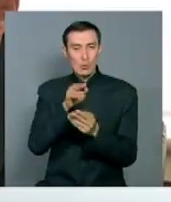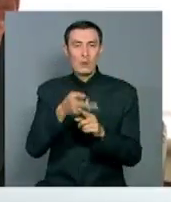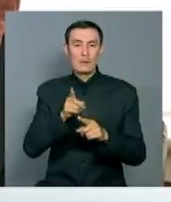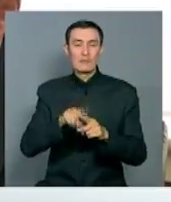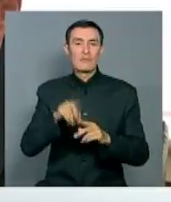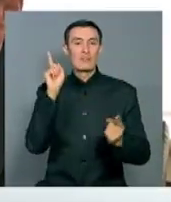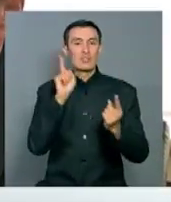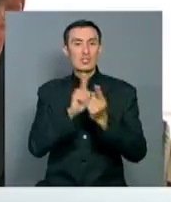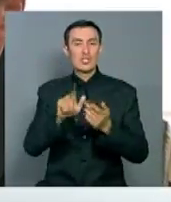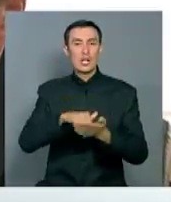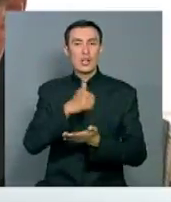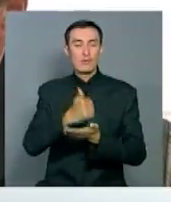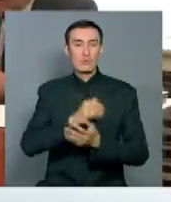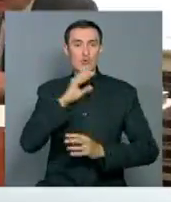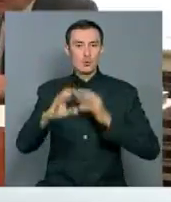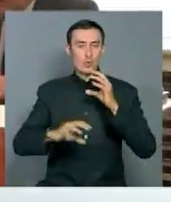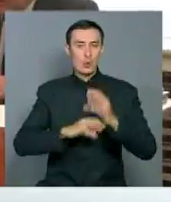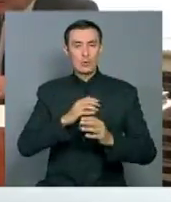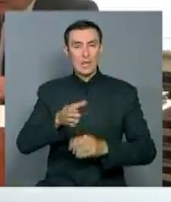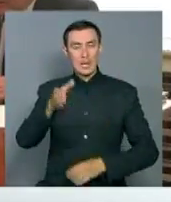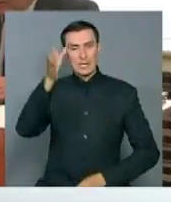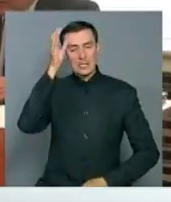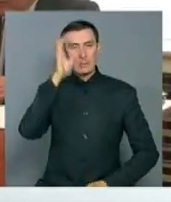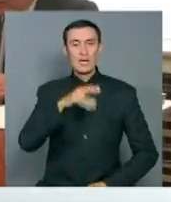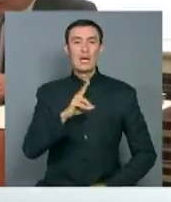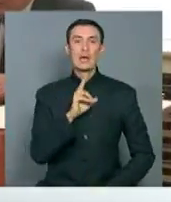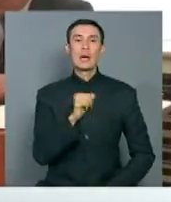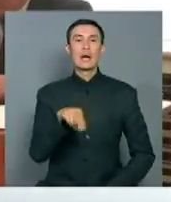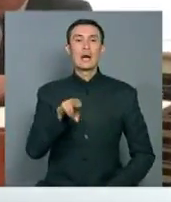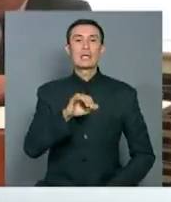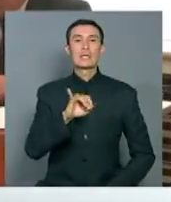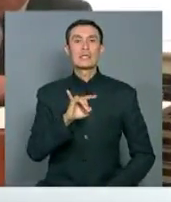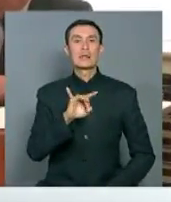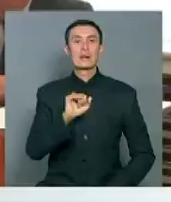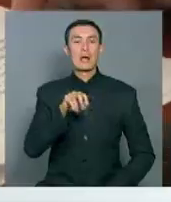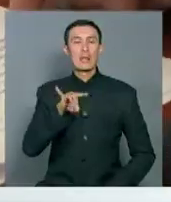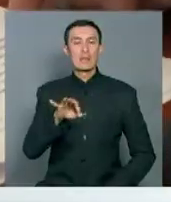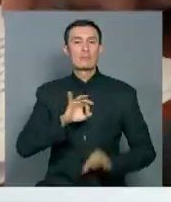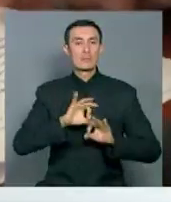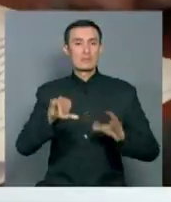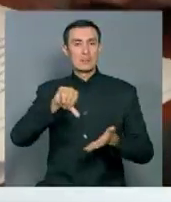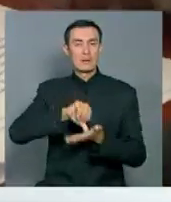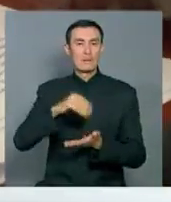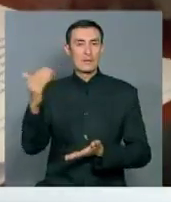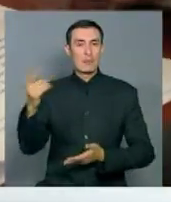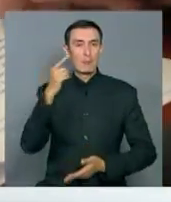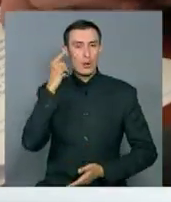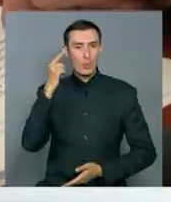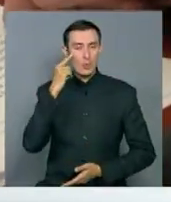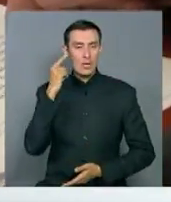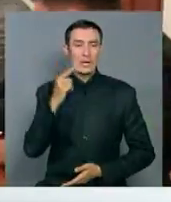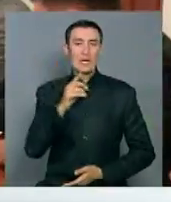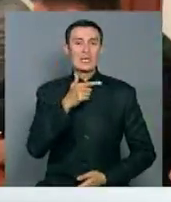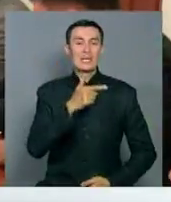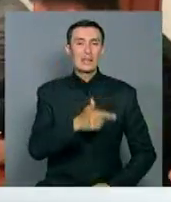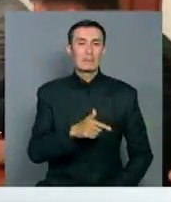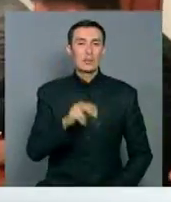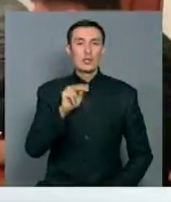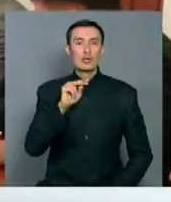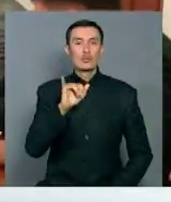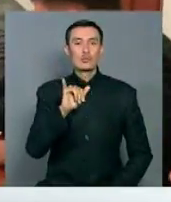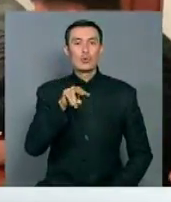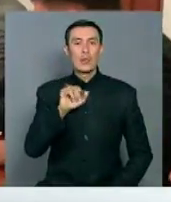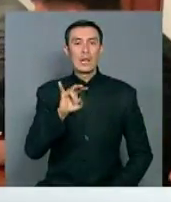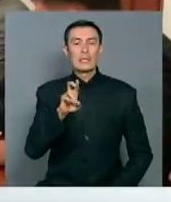этом на встрече с главой Международной Тюркской Академии Дарханом Кадыролалы заявил представитель принимающей стороны Гелик Пил Чулан